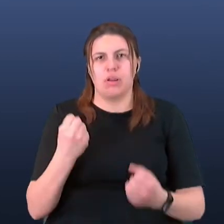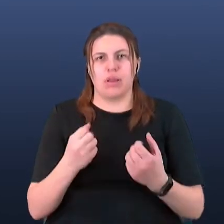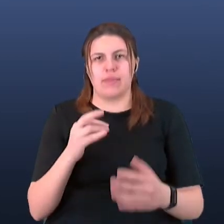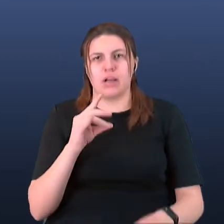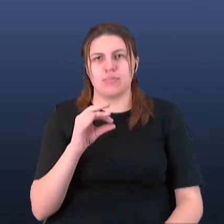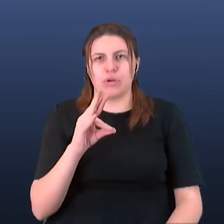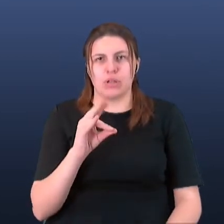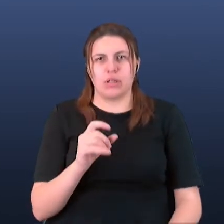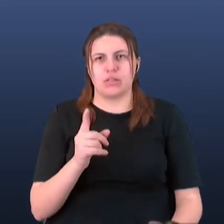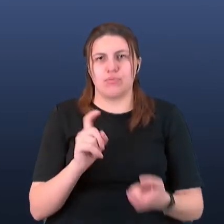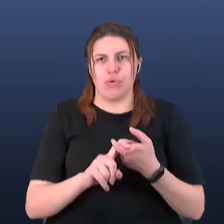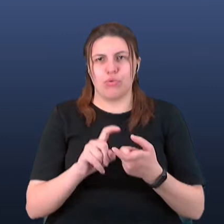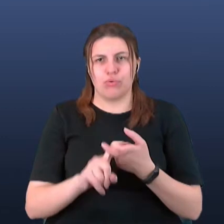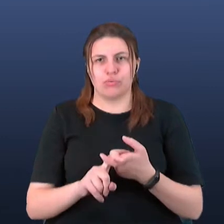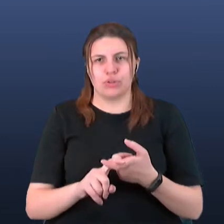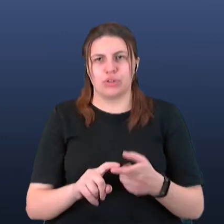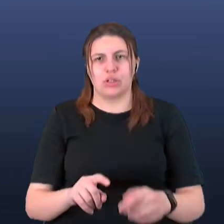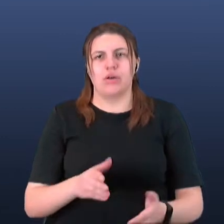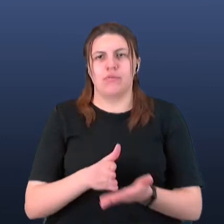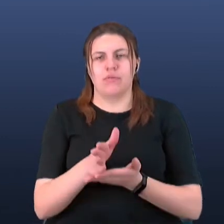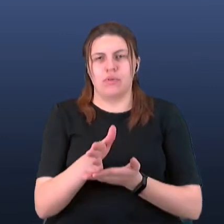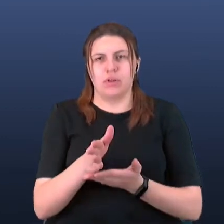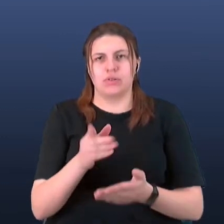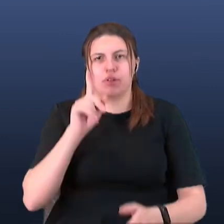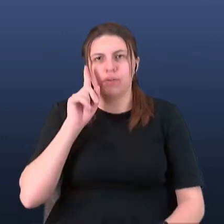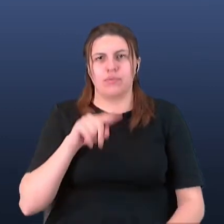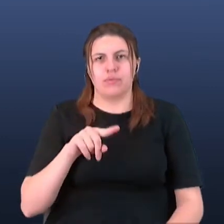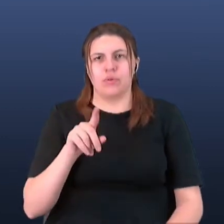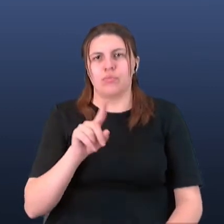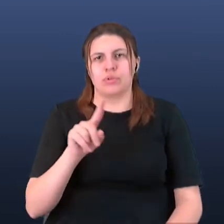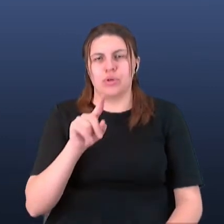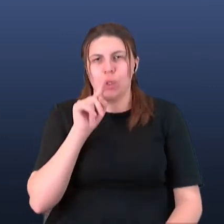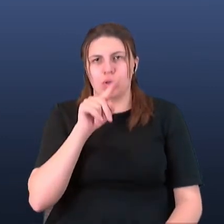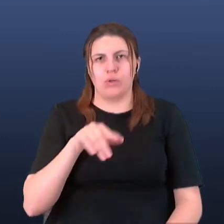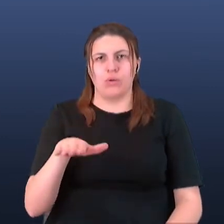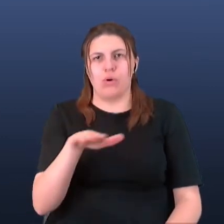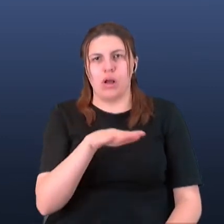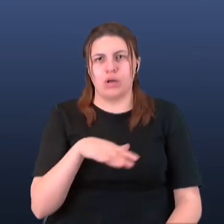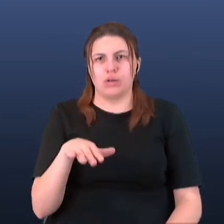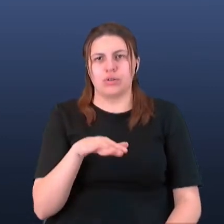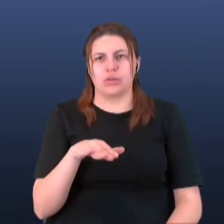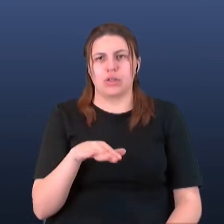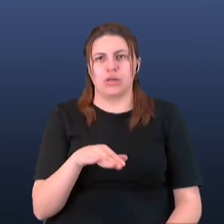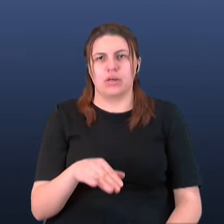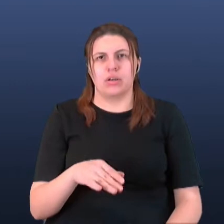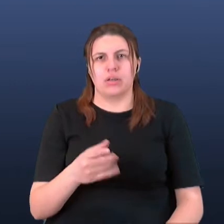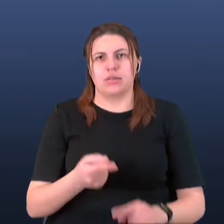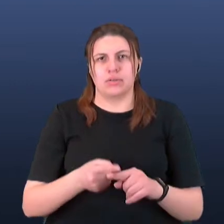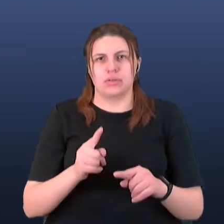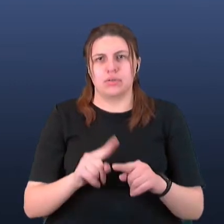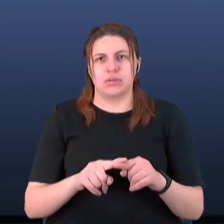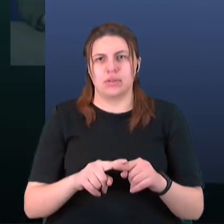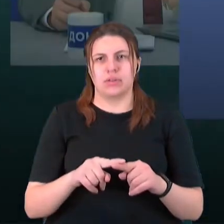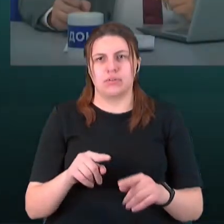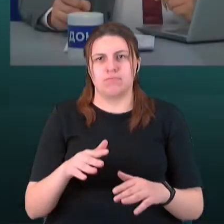відновлення сільського господарської галузі, як нам відомо, Луганщина, особливо вічна Луганщина, північ Луганщини – це, власне, гравний край, де є активні